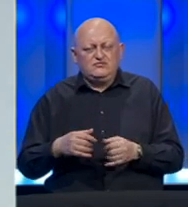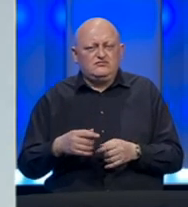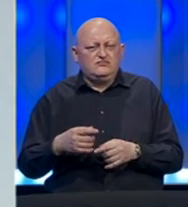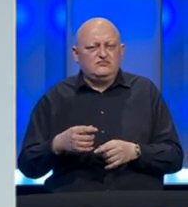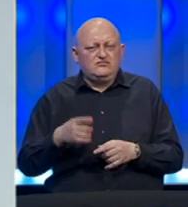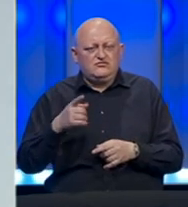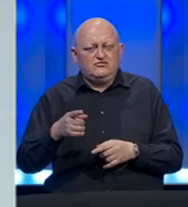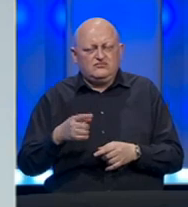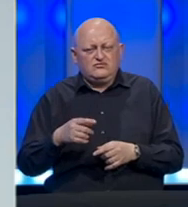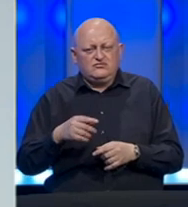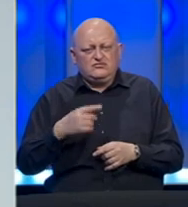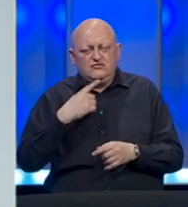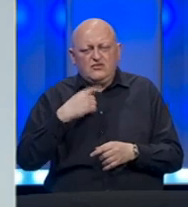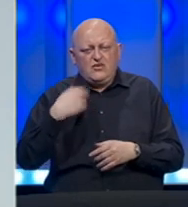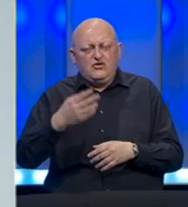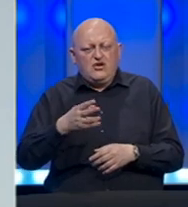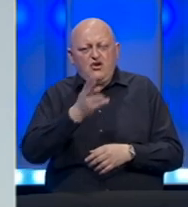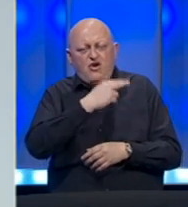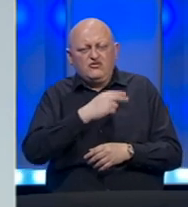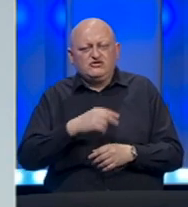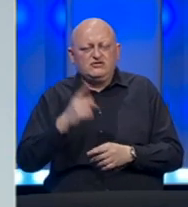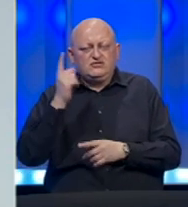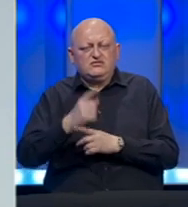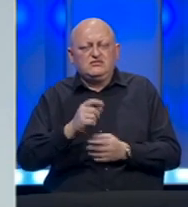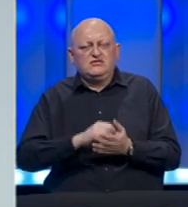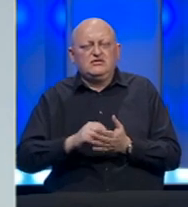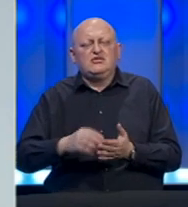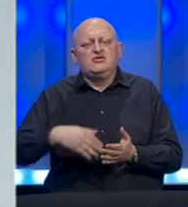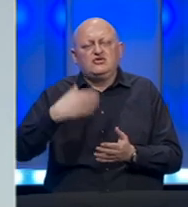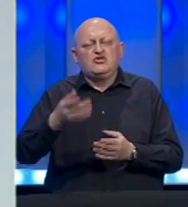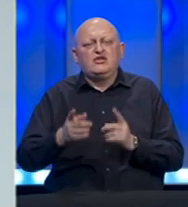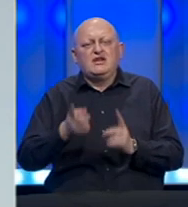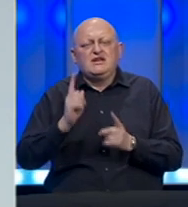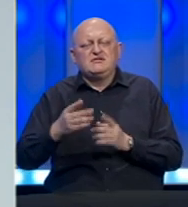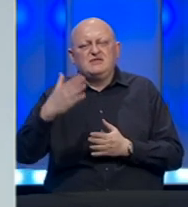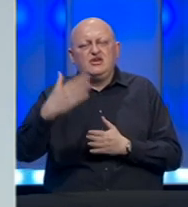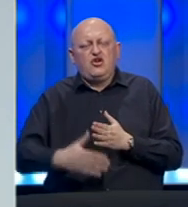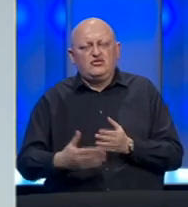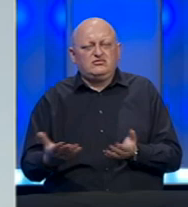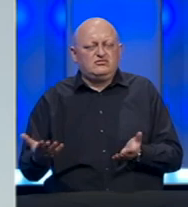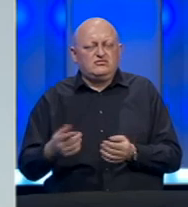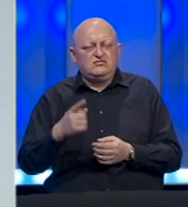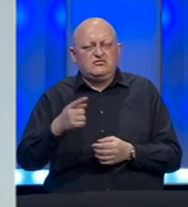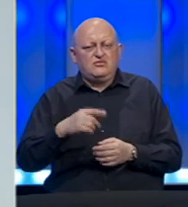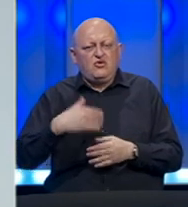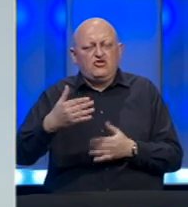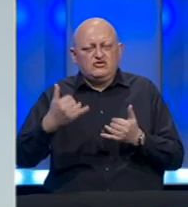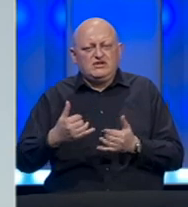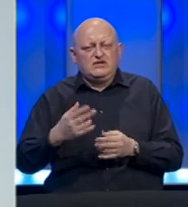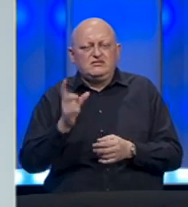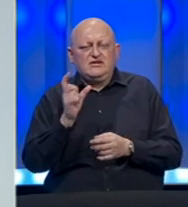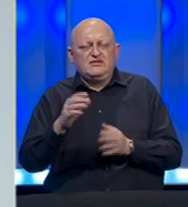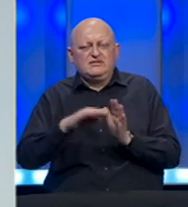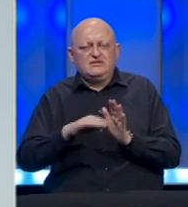u ovašćenjima koje mu daje ova uredba, propiše i dodatne ispitne rokove u odnosu na one koje su sada definisane